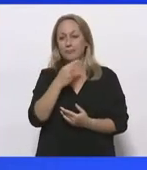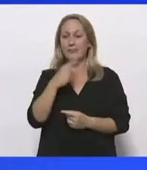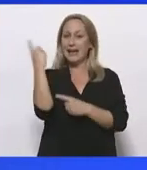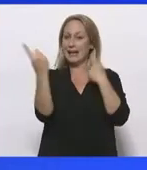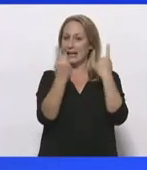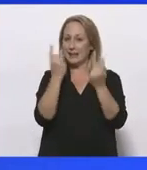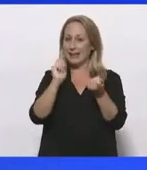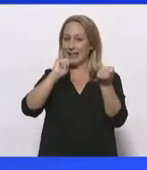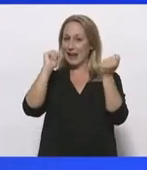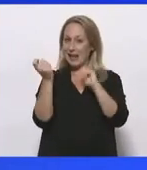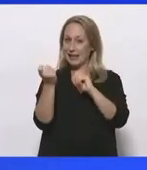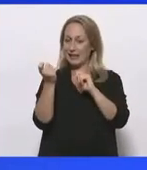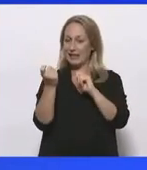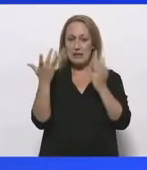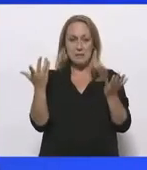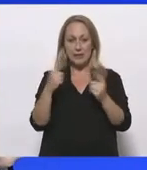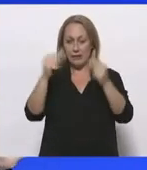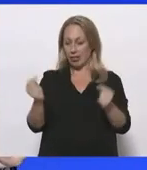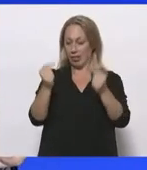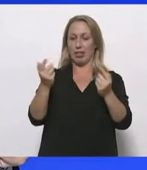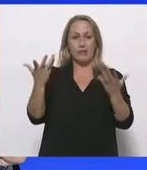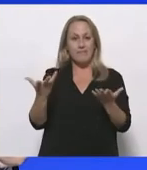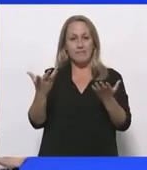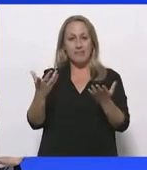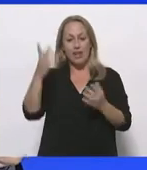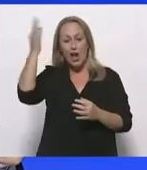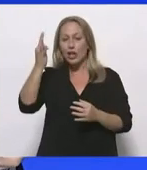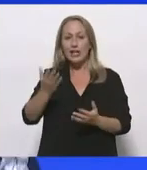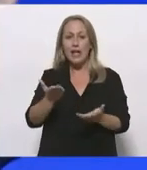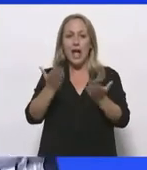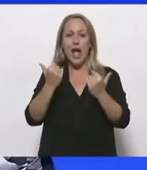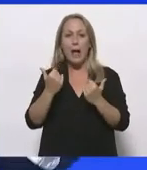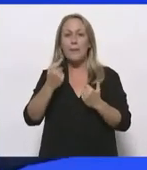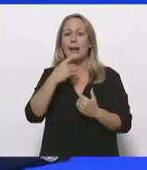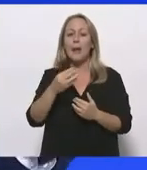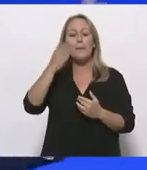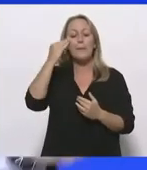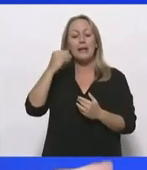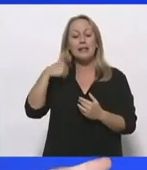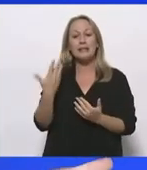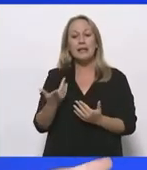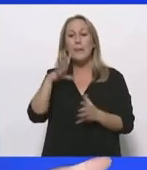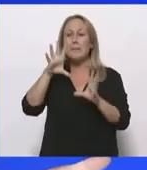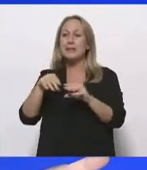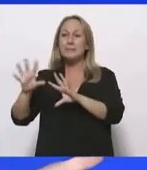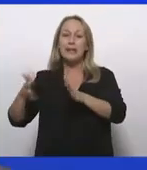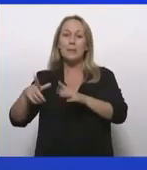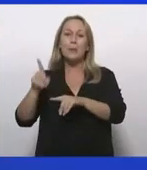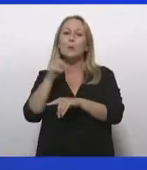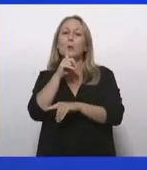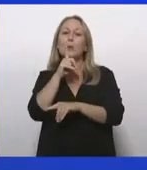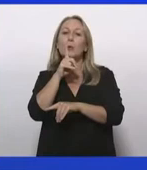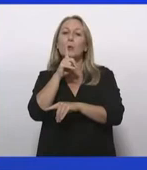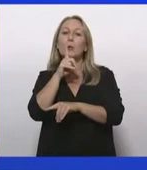αλλαγής έναν απόλυτο παραλογισμό που μου θυμίζει λίγο ακραία πράγματα που ακούω από τους αντιεμβολιαστές. Δεν μπορεί να